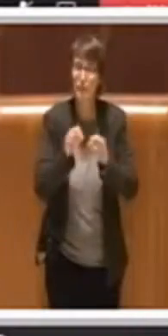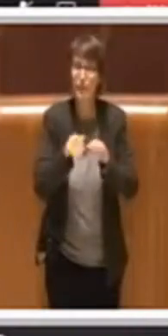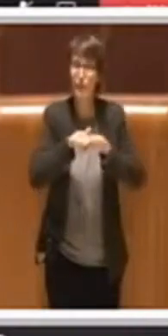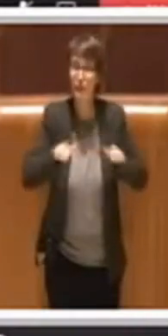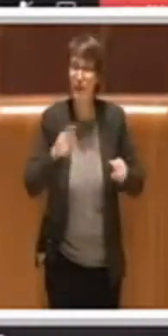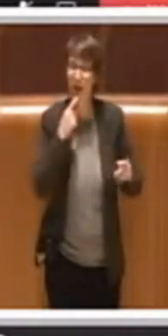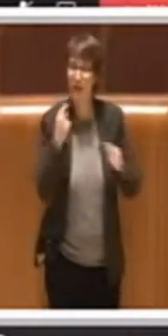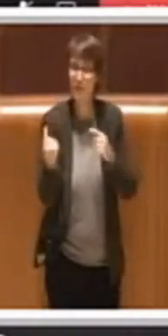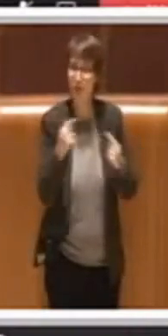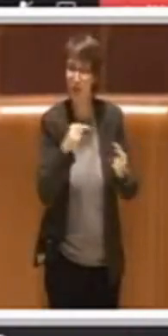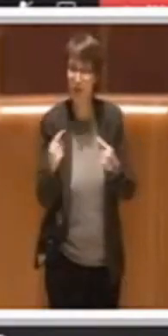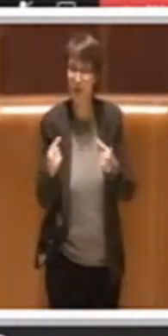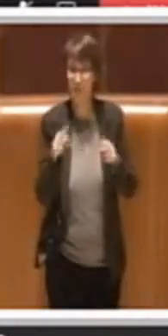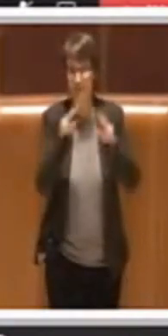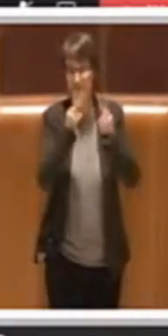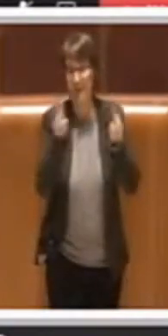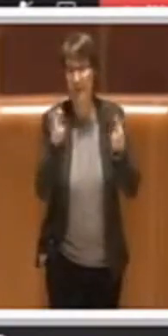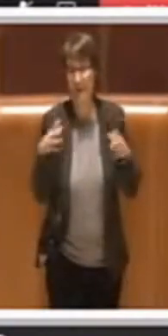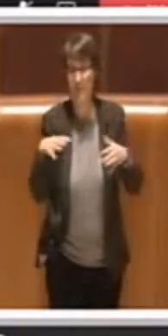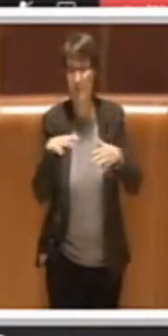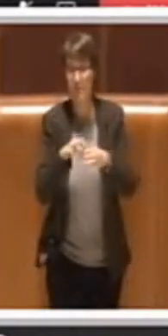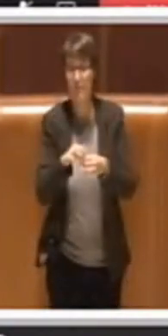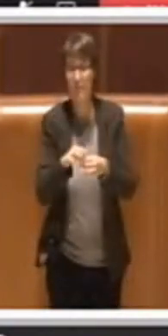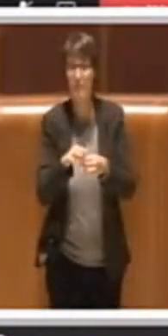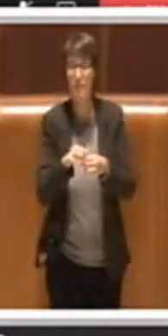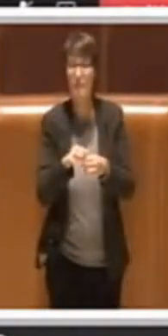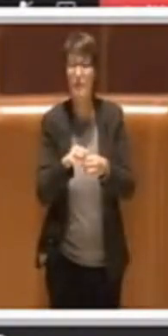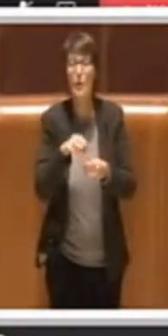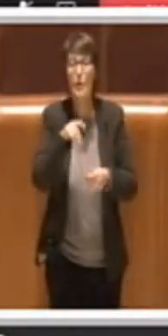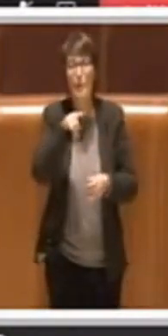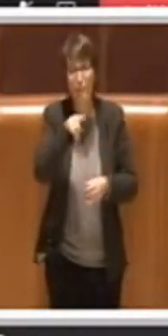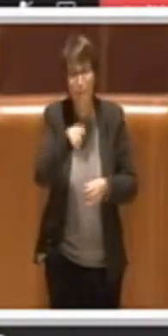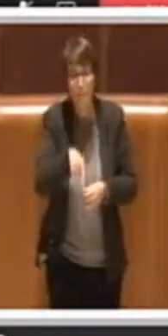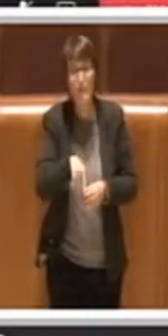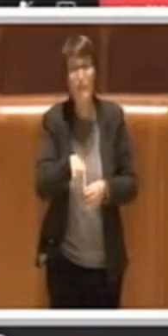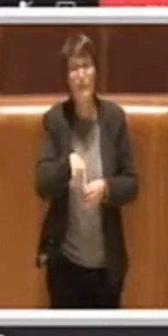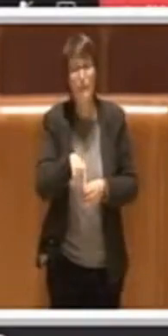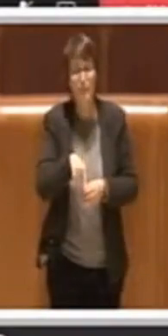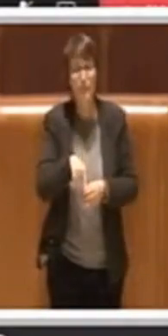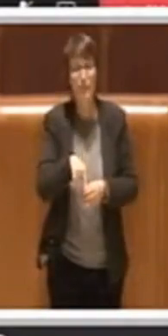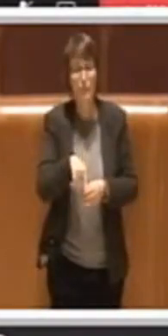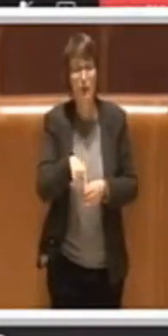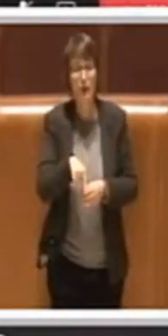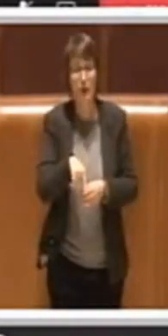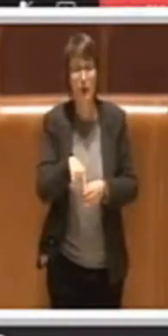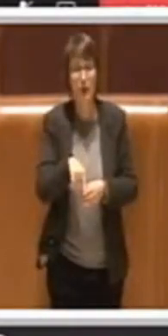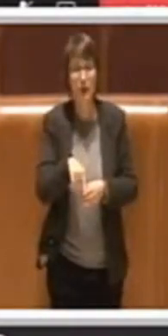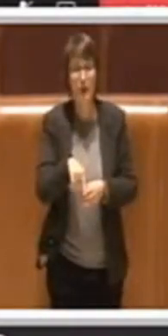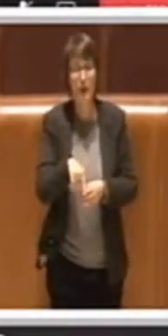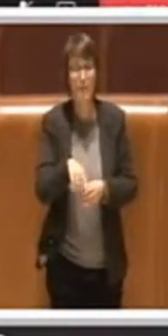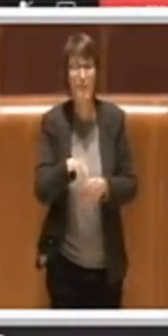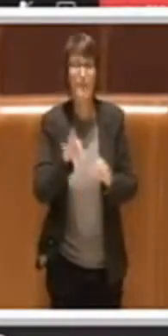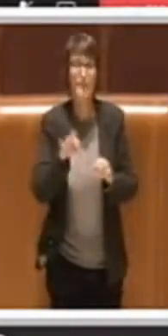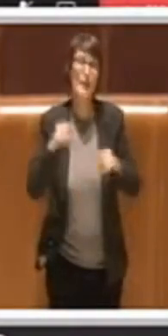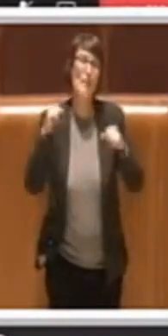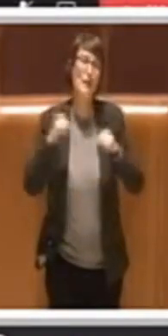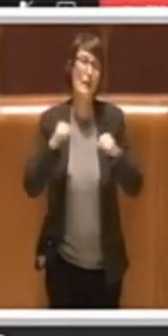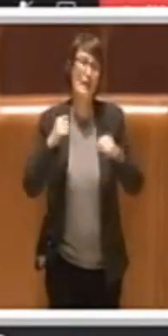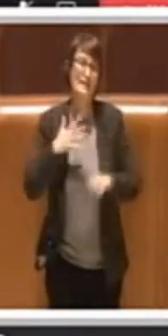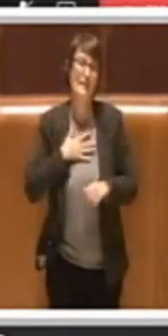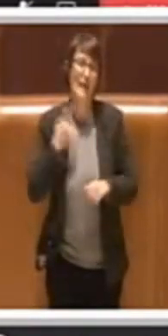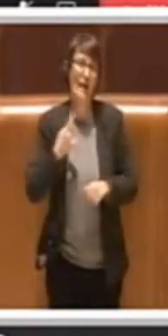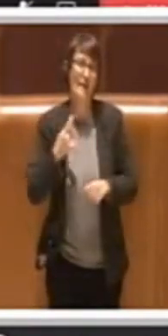molti temi tra cui anche uno di questi è appunto il benessere degli anziani.